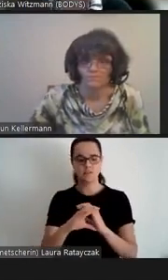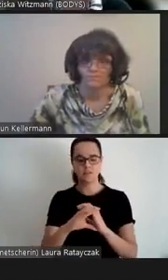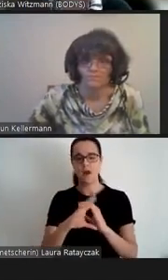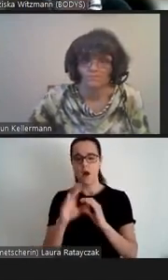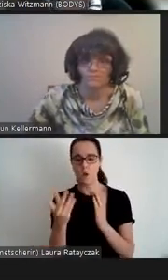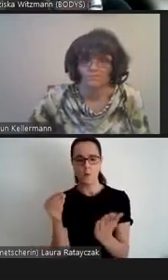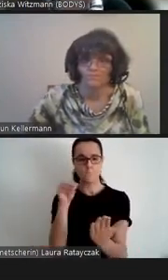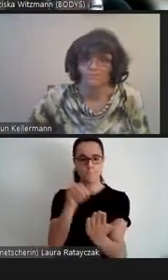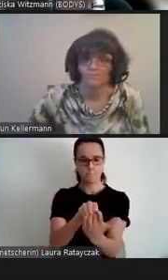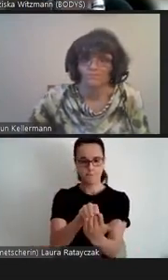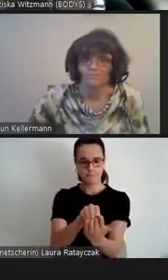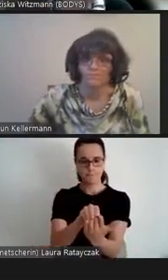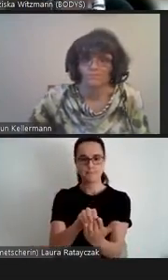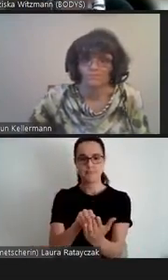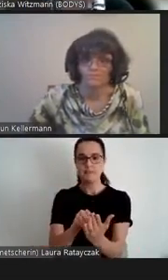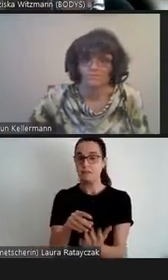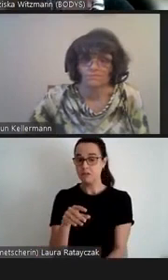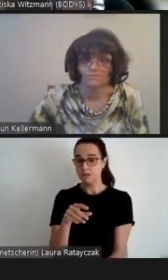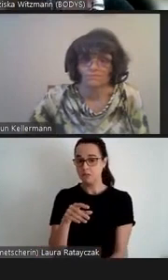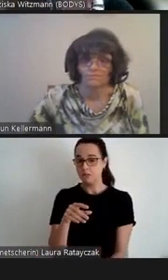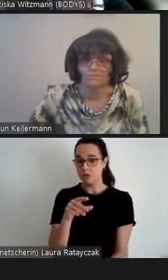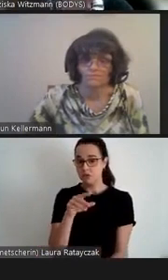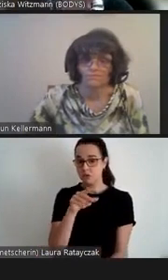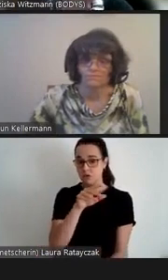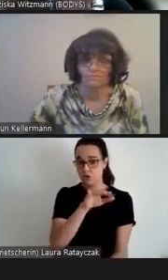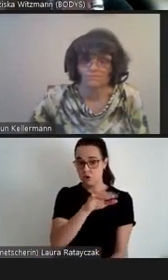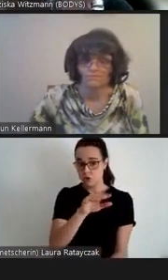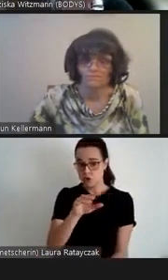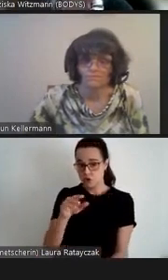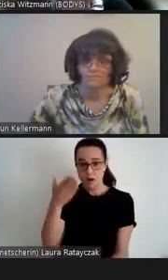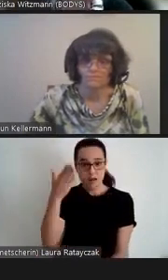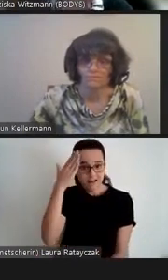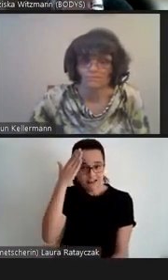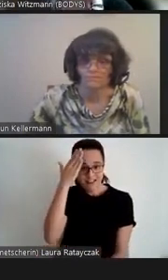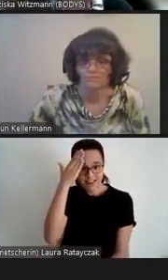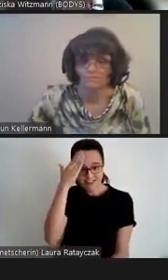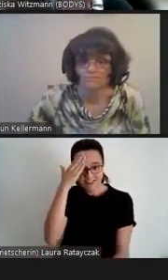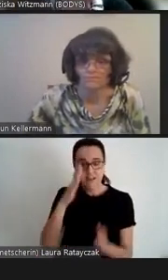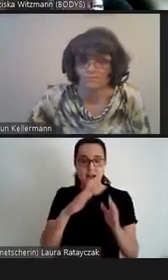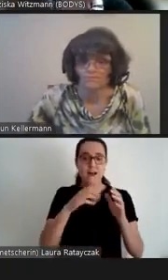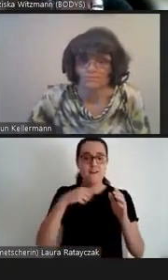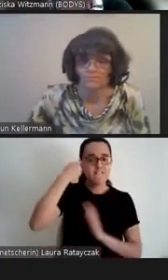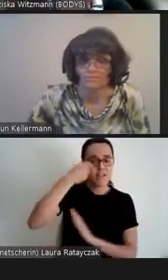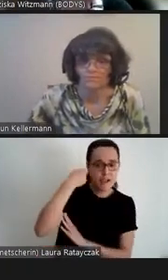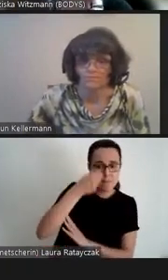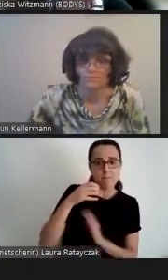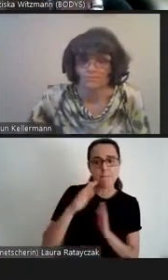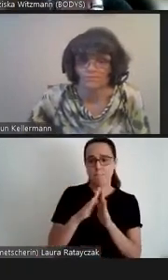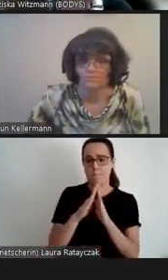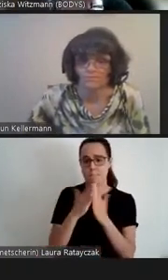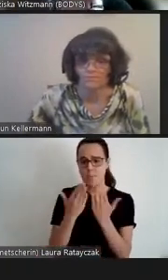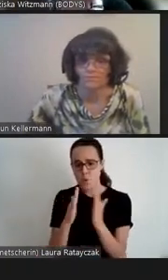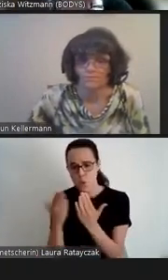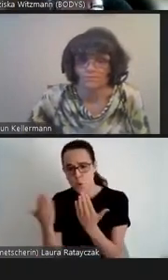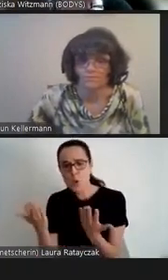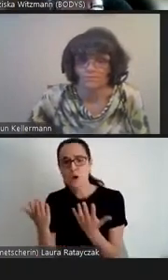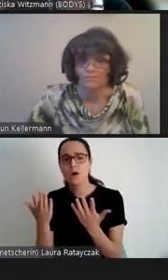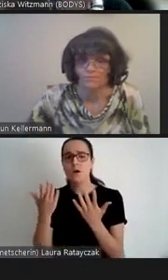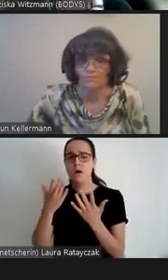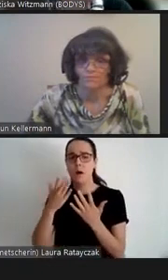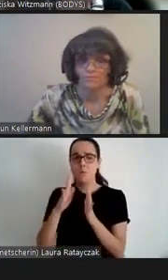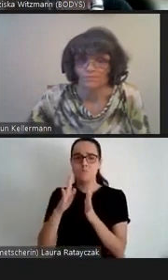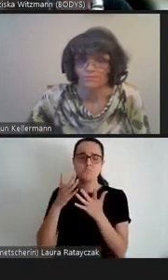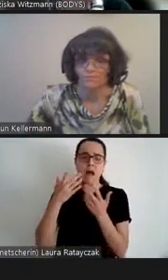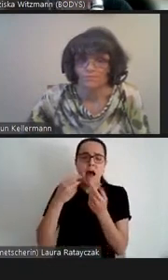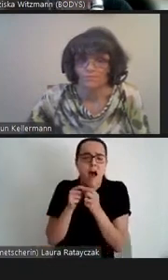Welche Filme, Bücher und andere Medien kennen Sie, in denen Menschen mit Behinderung